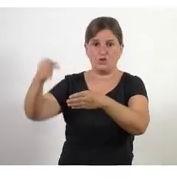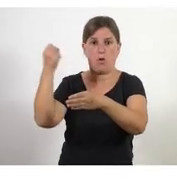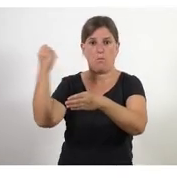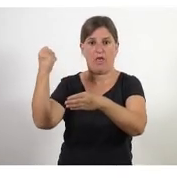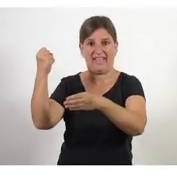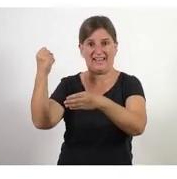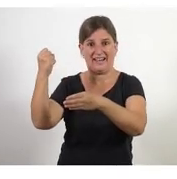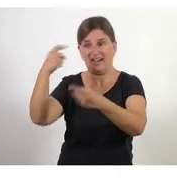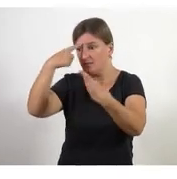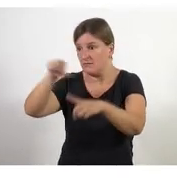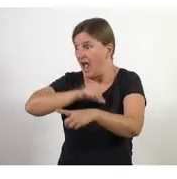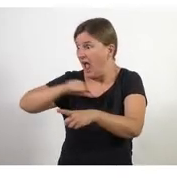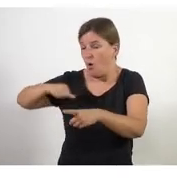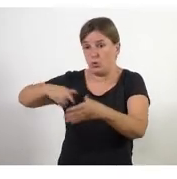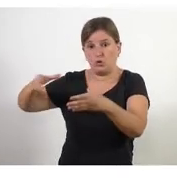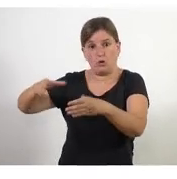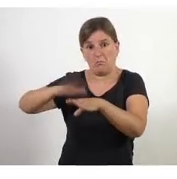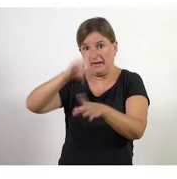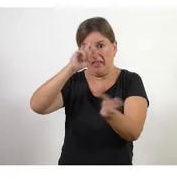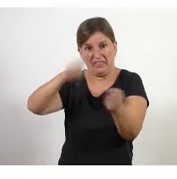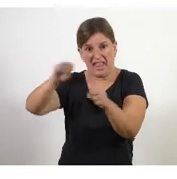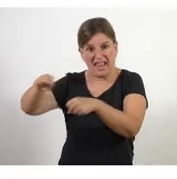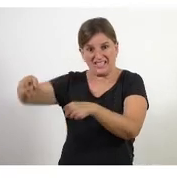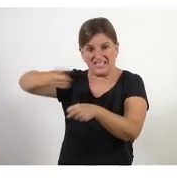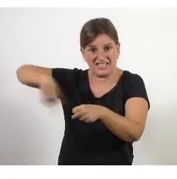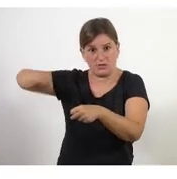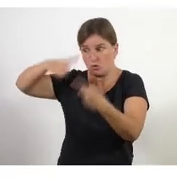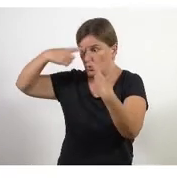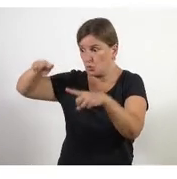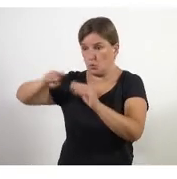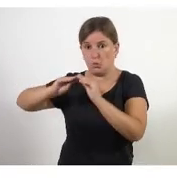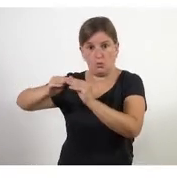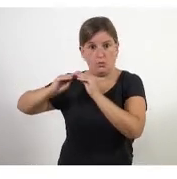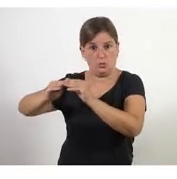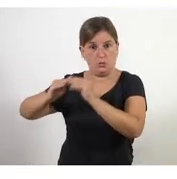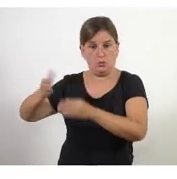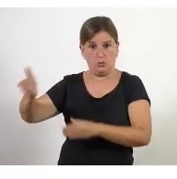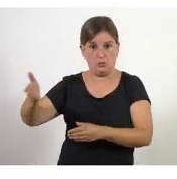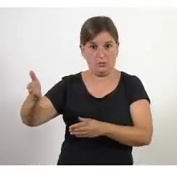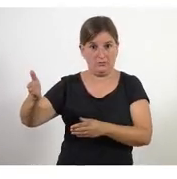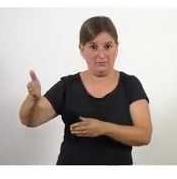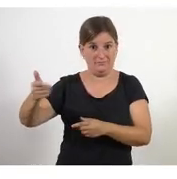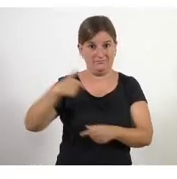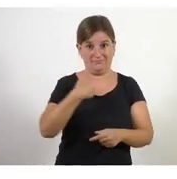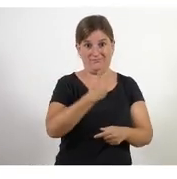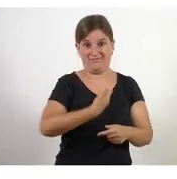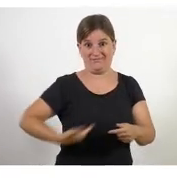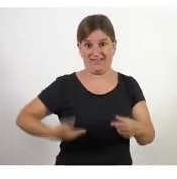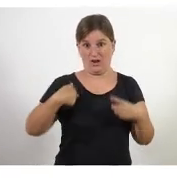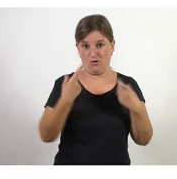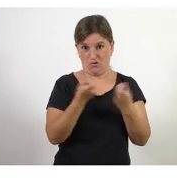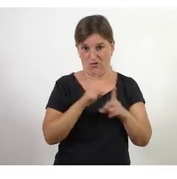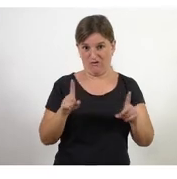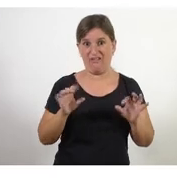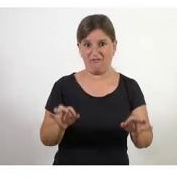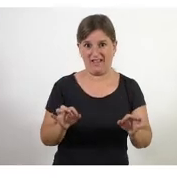i són autònoms per prendre decisions i dur a terme les iniciatives perquè en una etapa com la